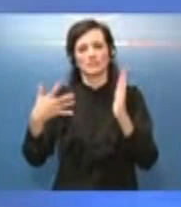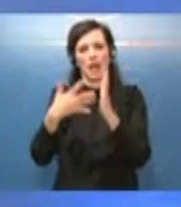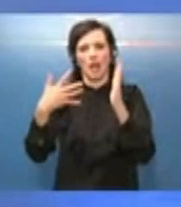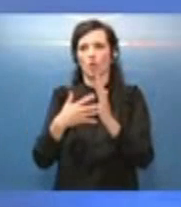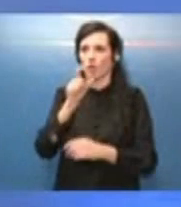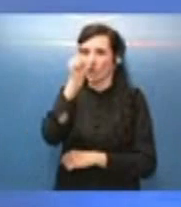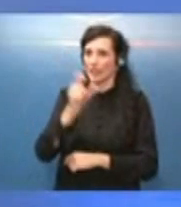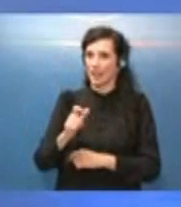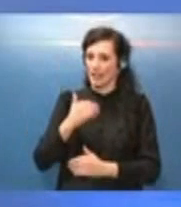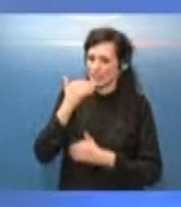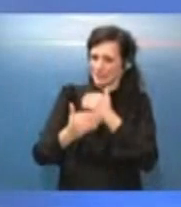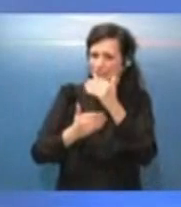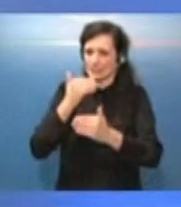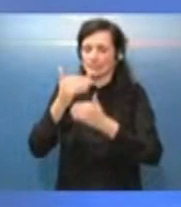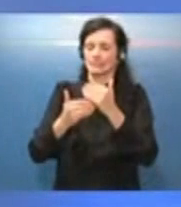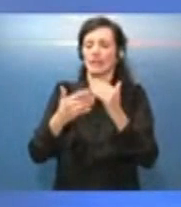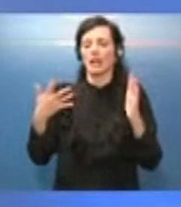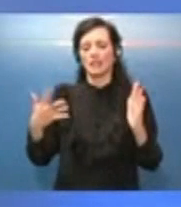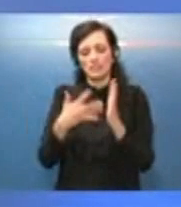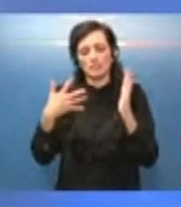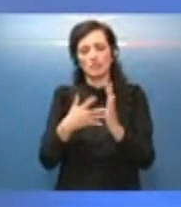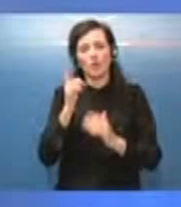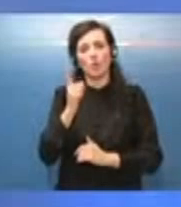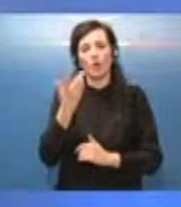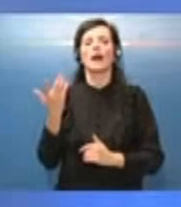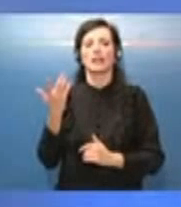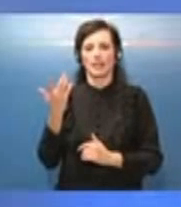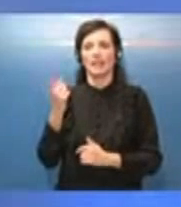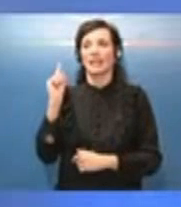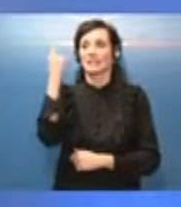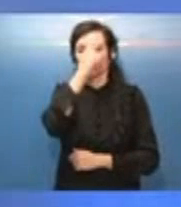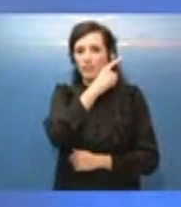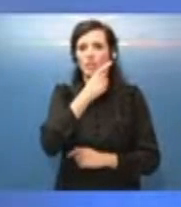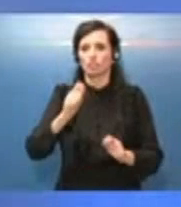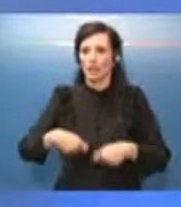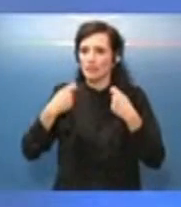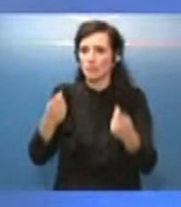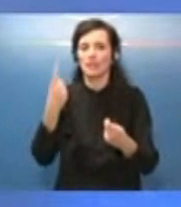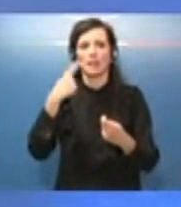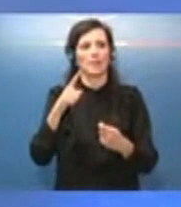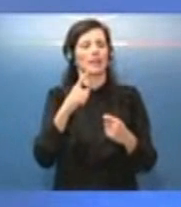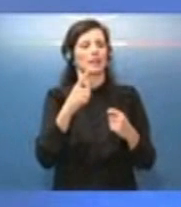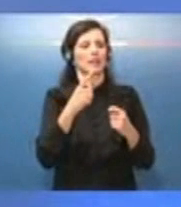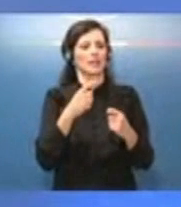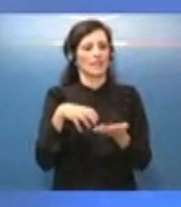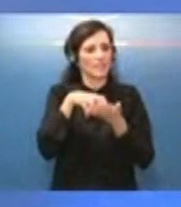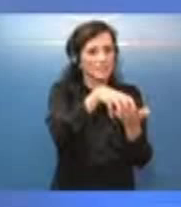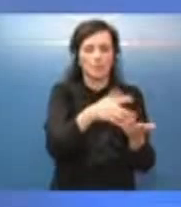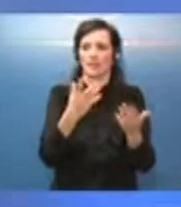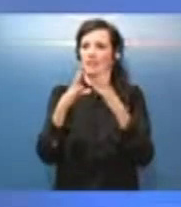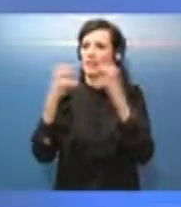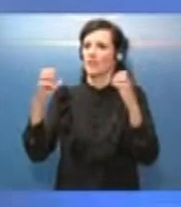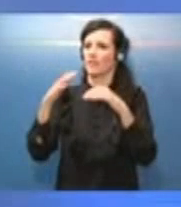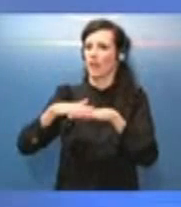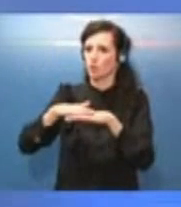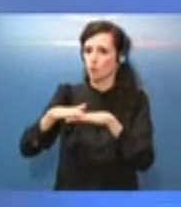'Italia negli ultimi trent'anni è stata la difficoltà di spendere per investimenti per infrastrutture per questo ci